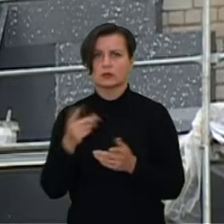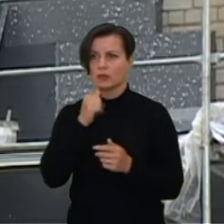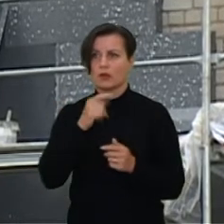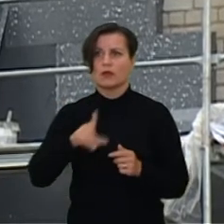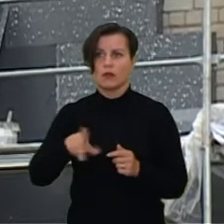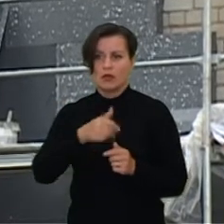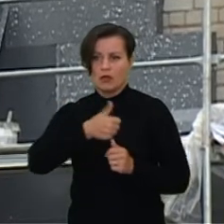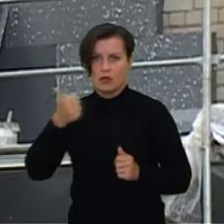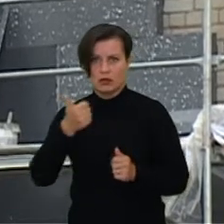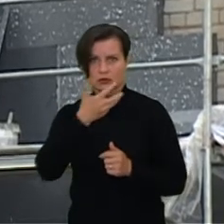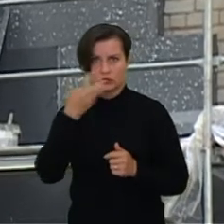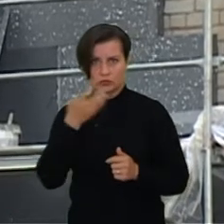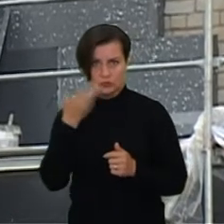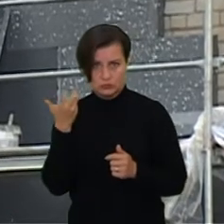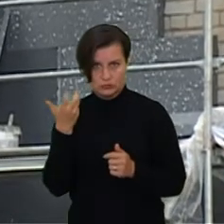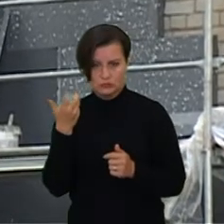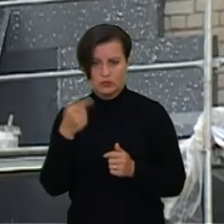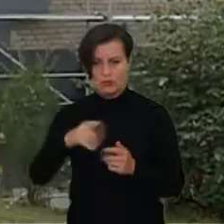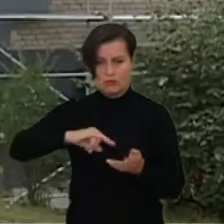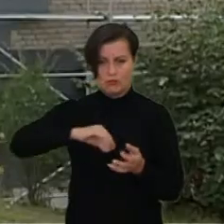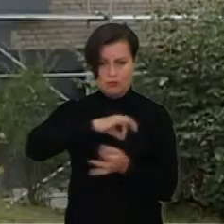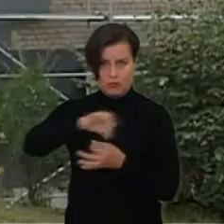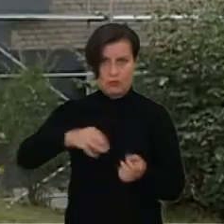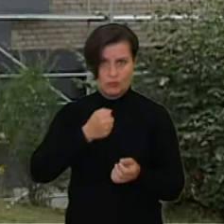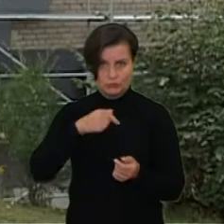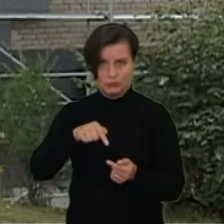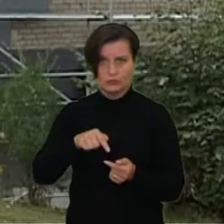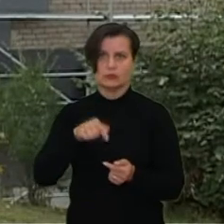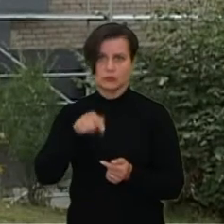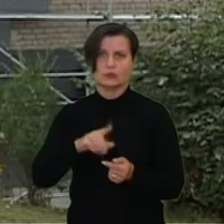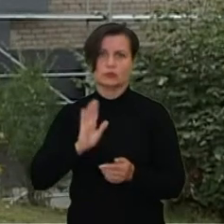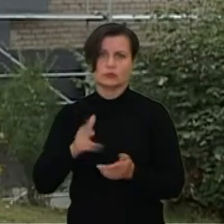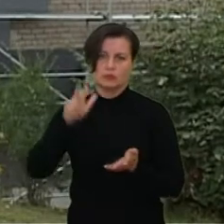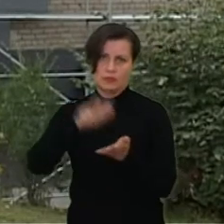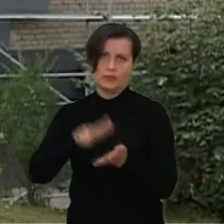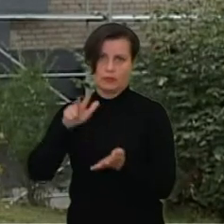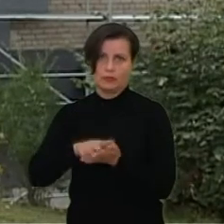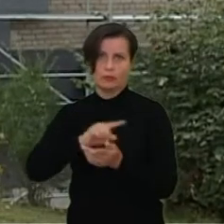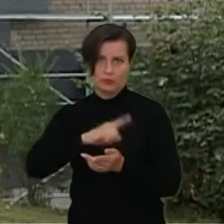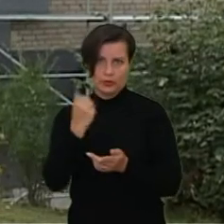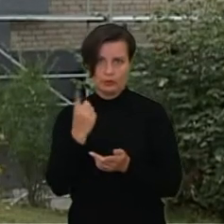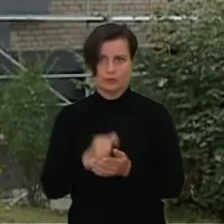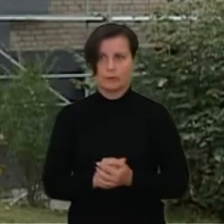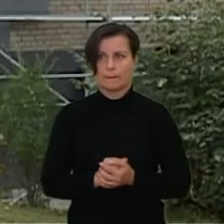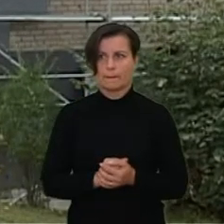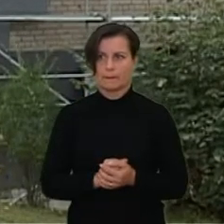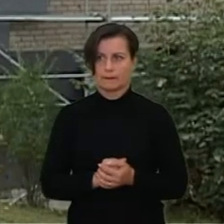geresnę šilminę ekonomiją. Tie projektai bus